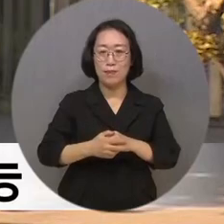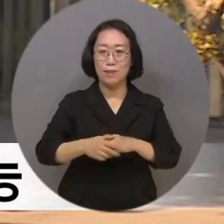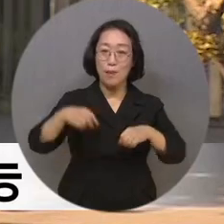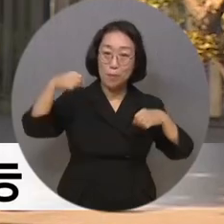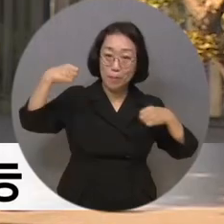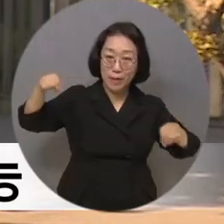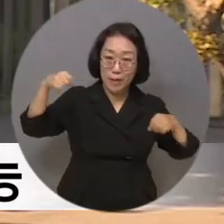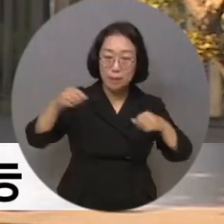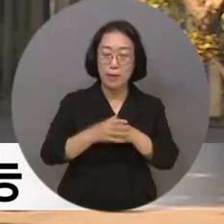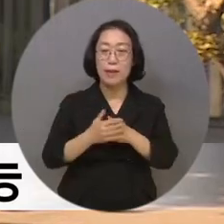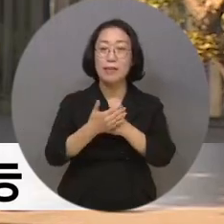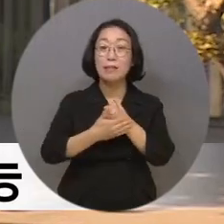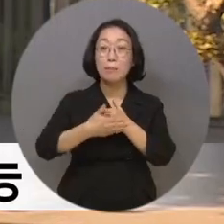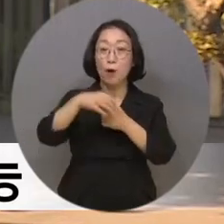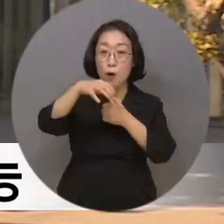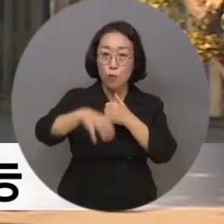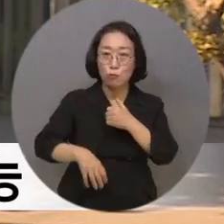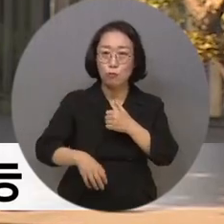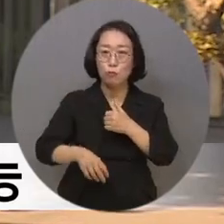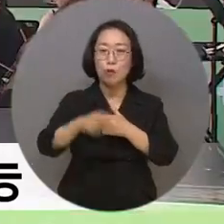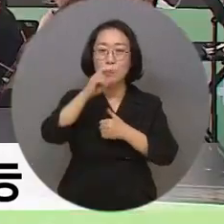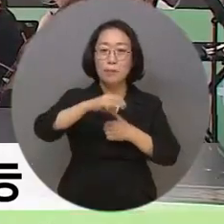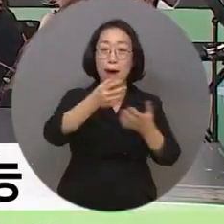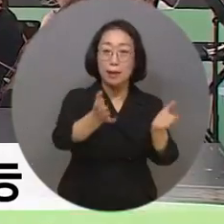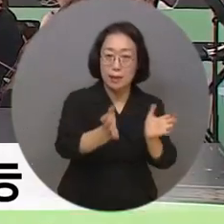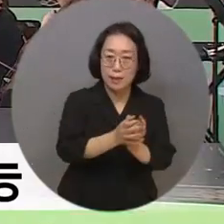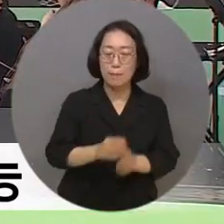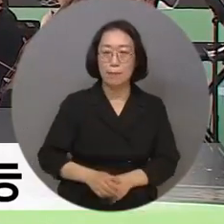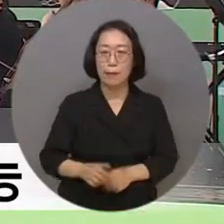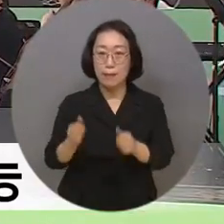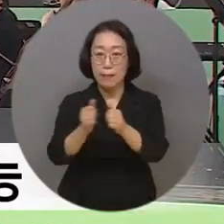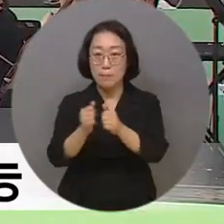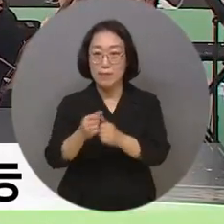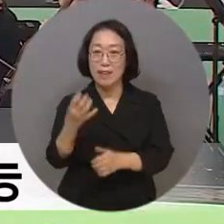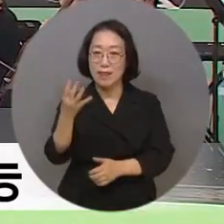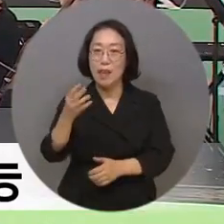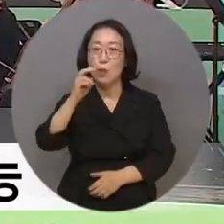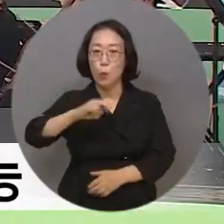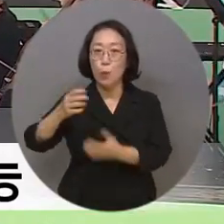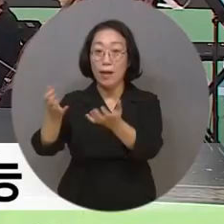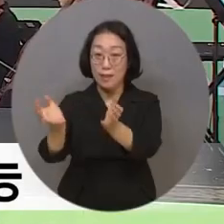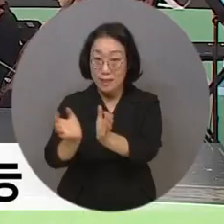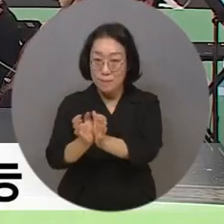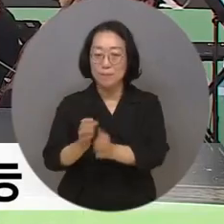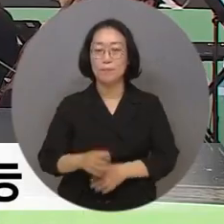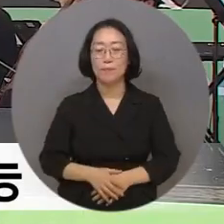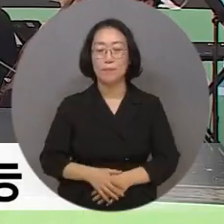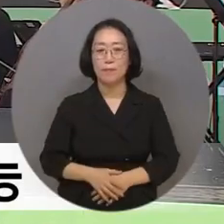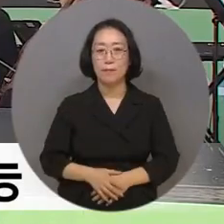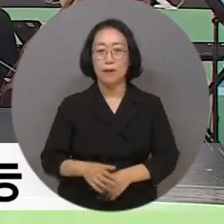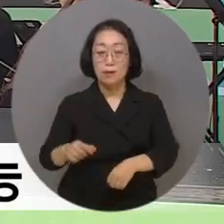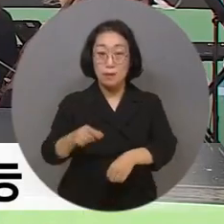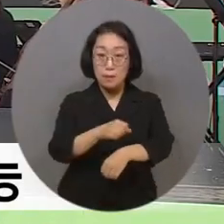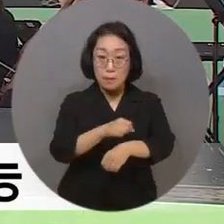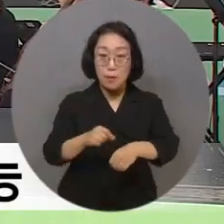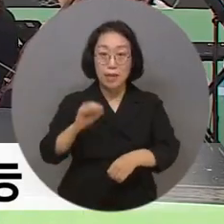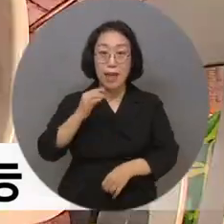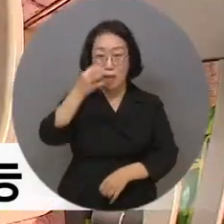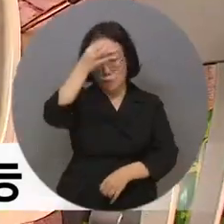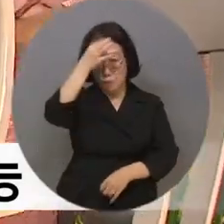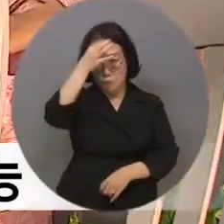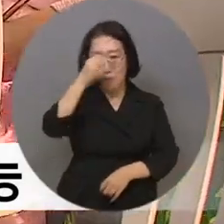우리장애인 복지관 소속 오후 밴드를 비롯해 남성 4인조 아카펠라 그룹 브라이트 보이스, 스페셜 K 예술단